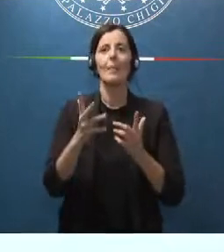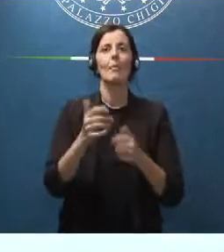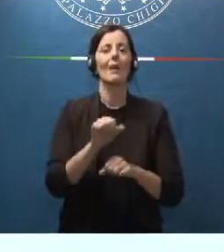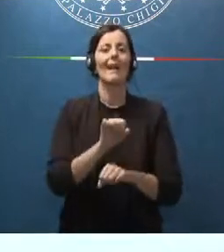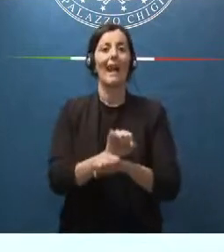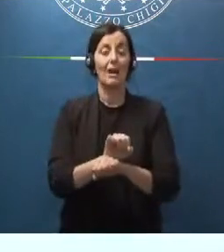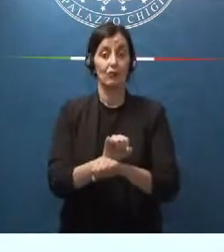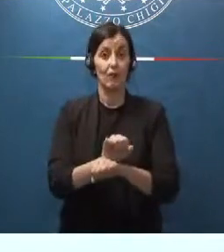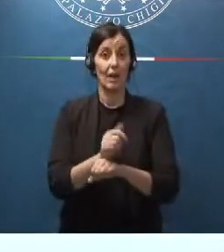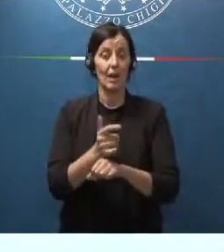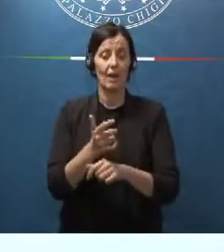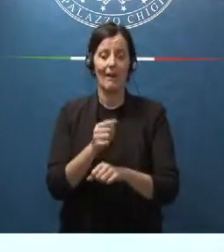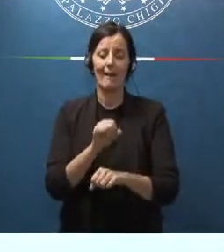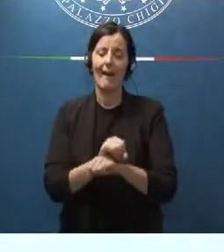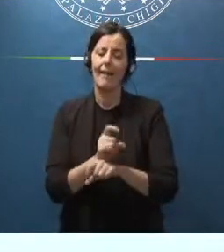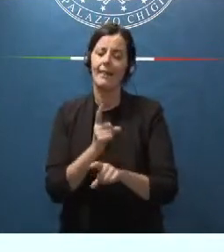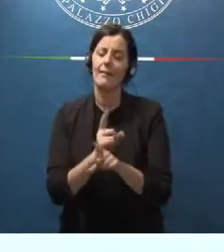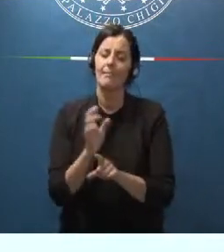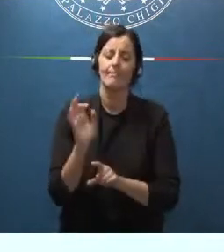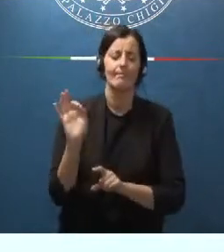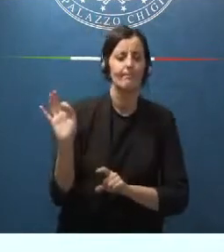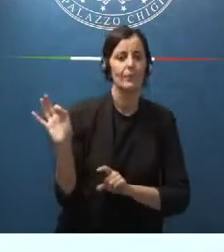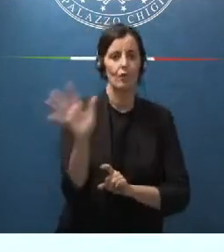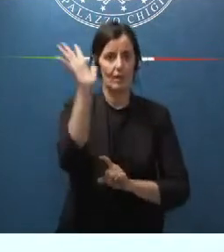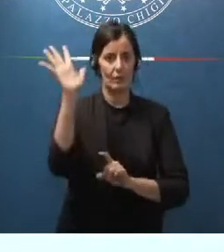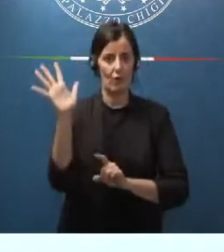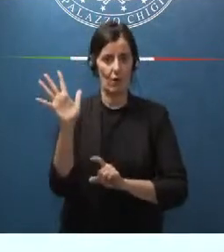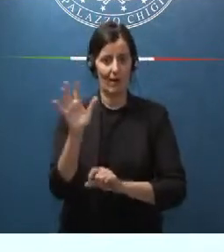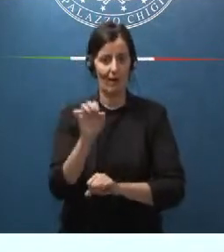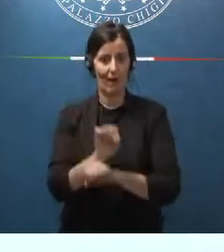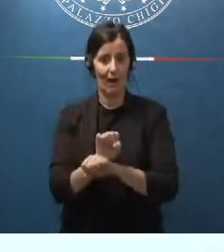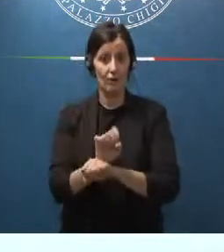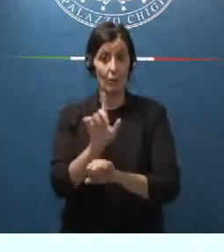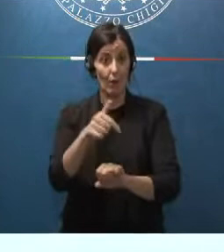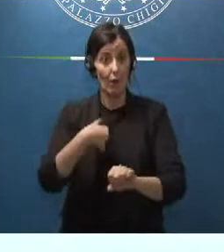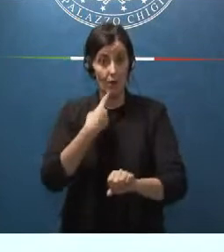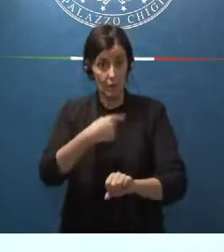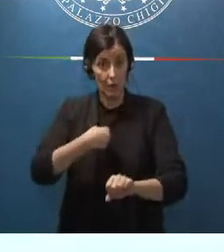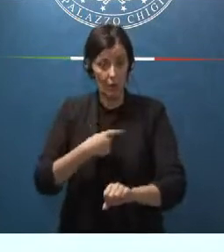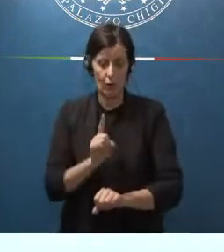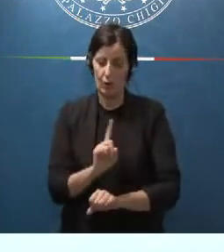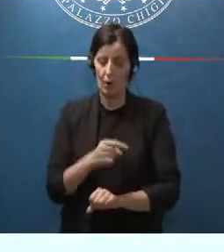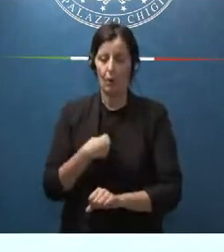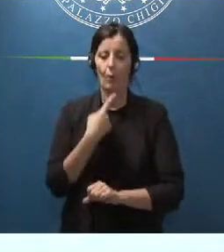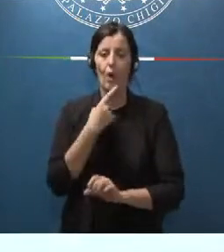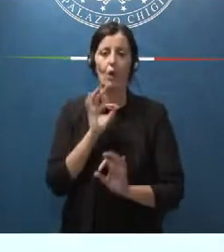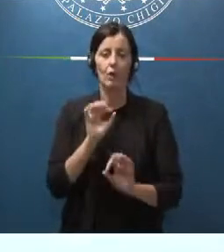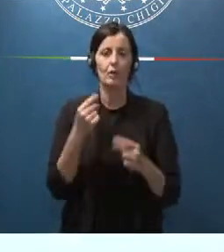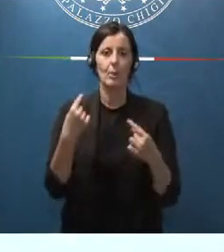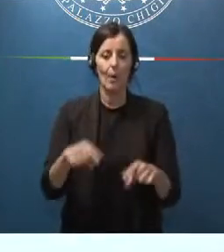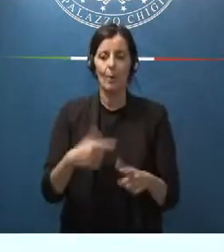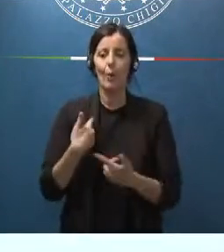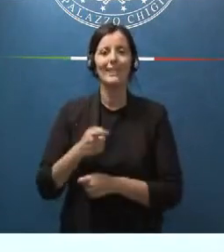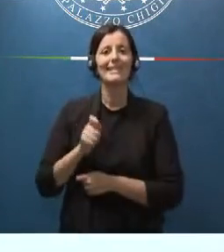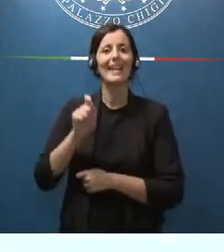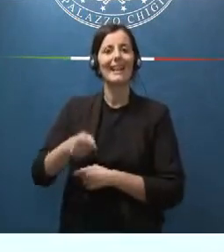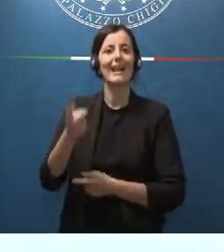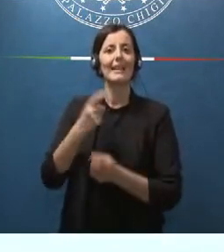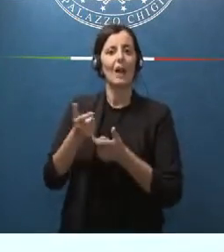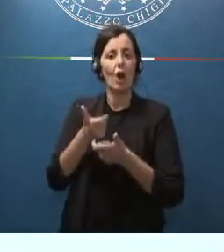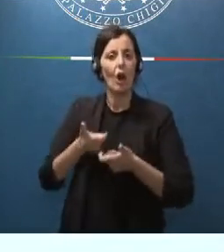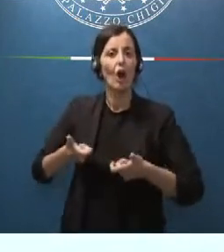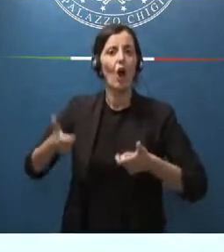essere l'eccezione dell'eccezione e questo non lo dico io, lo dice una sentenza anche della Corte